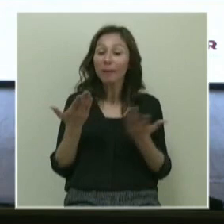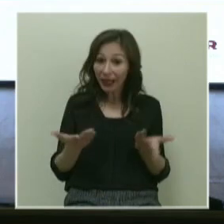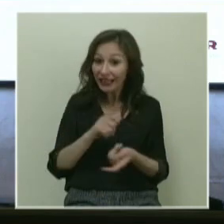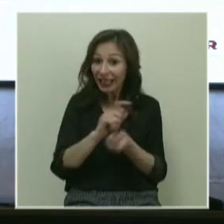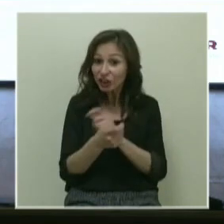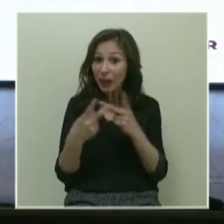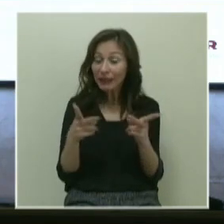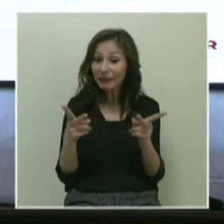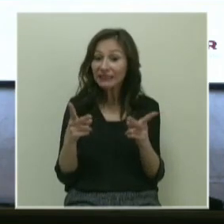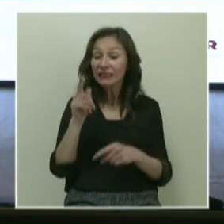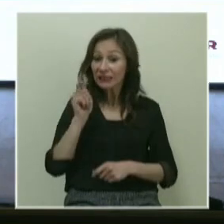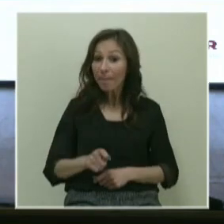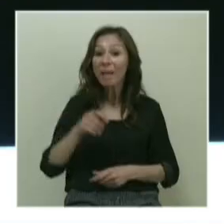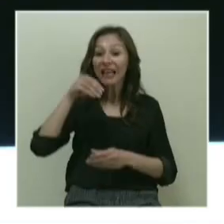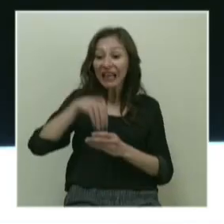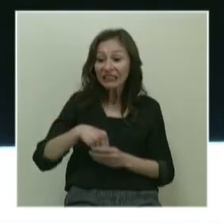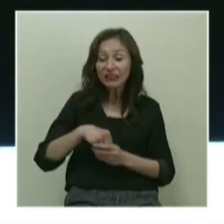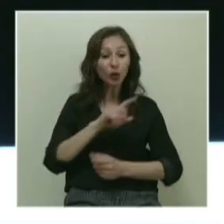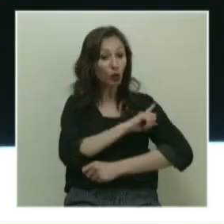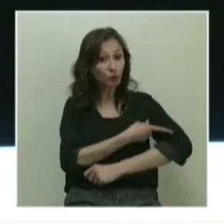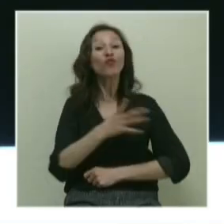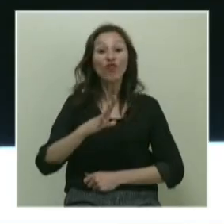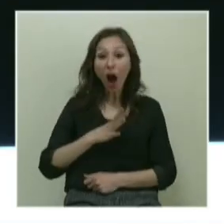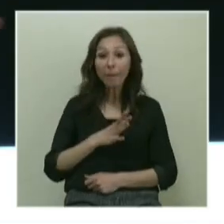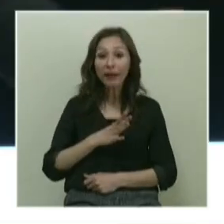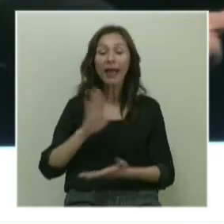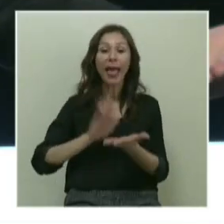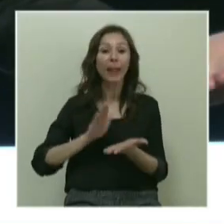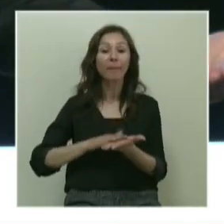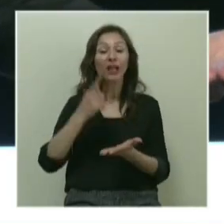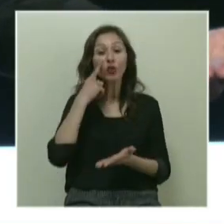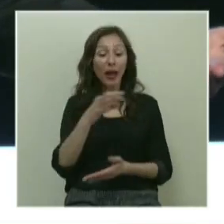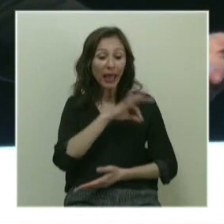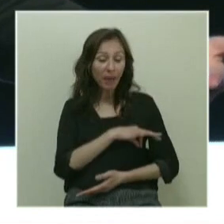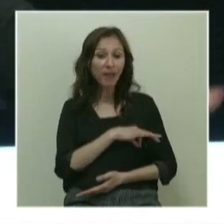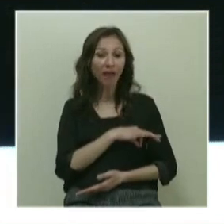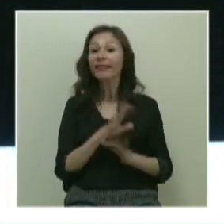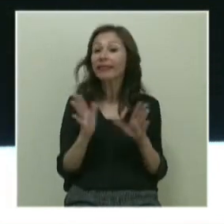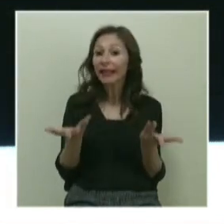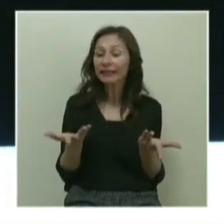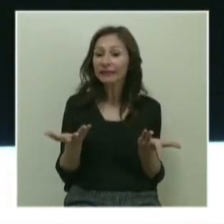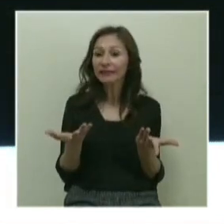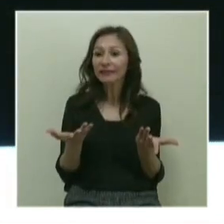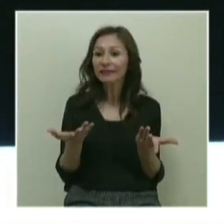değiştirebilir miyiz? Yapabilme kudretimiz var mı? Elimdeki imkan seti nedir?